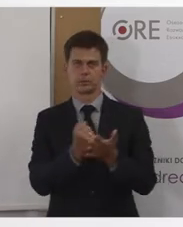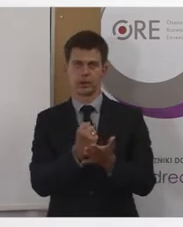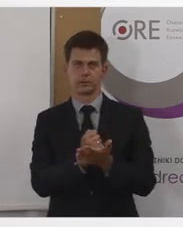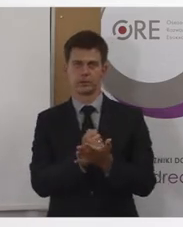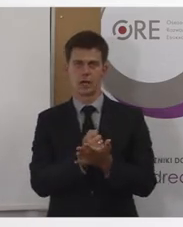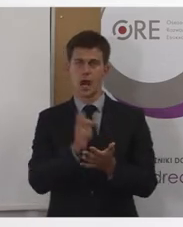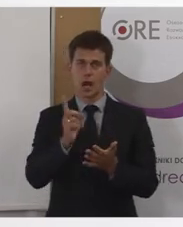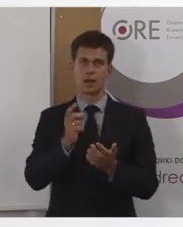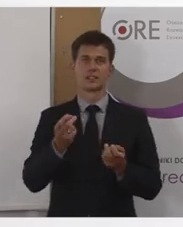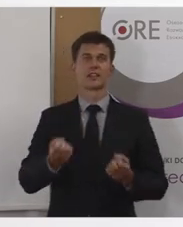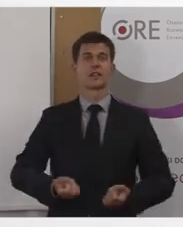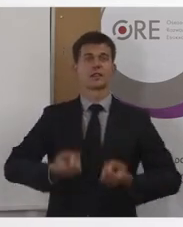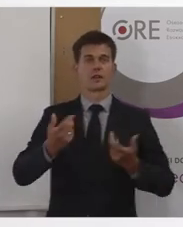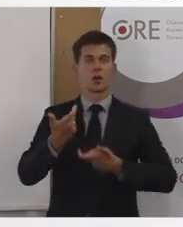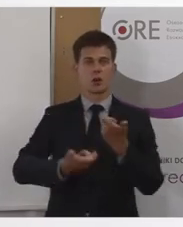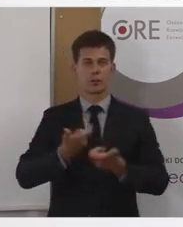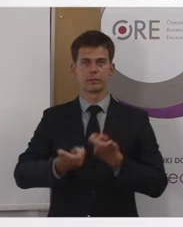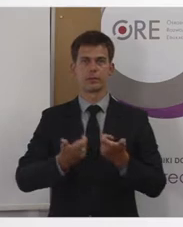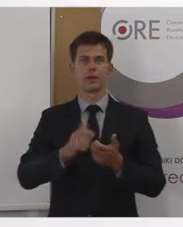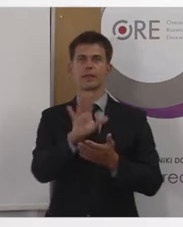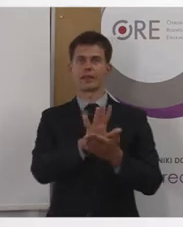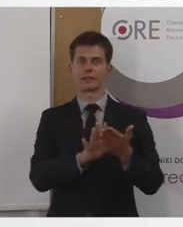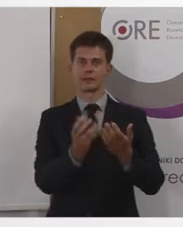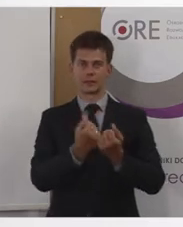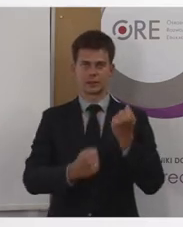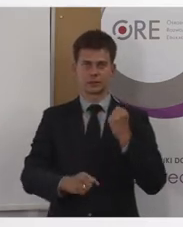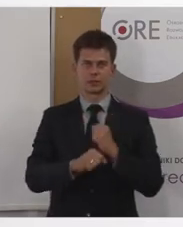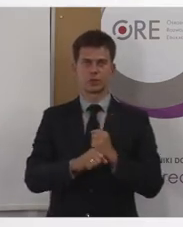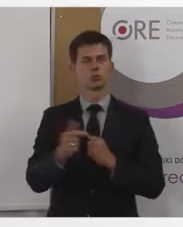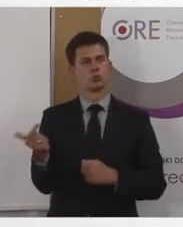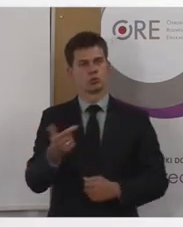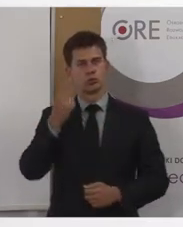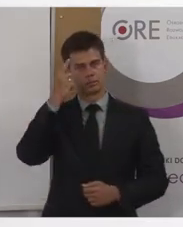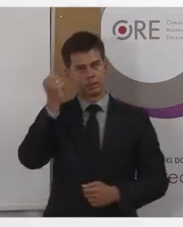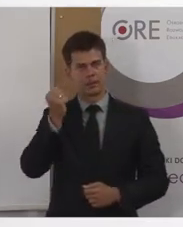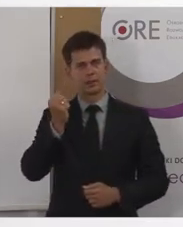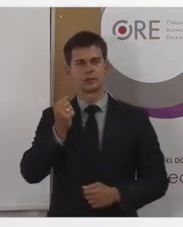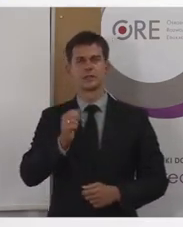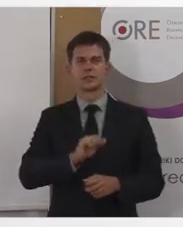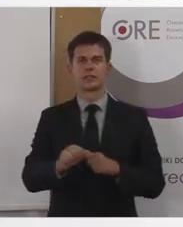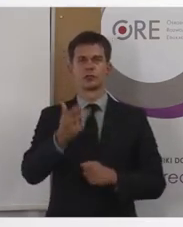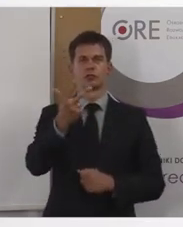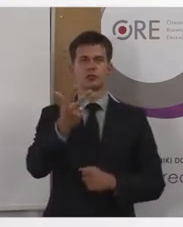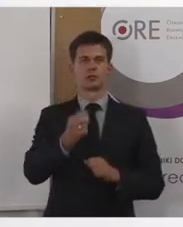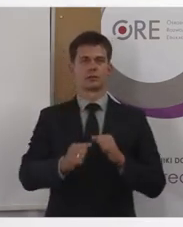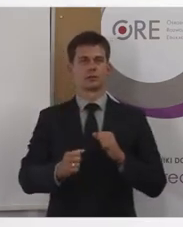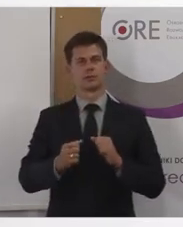jeżeli chodzi o tworzenie tekstów alternatywnych, to trzeba pamiętać o takich zasadach trzech. Pierwsza